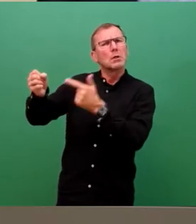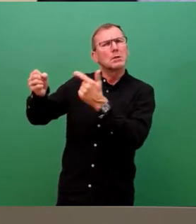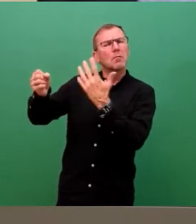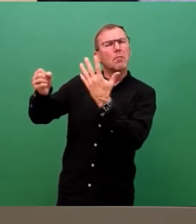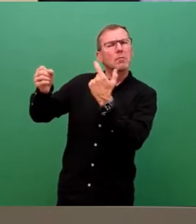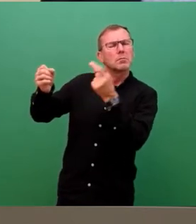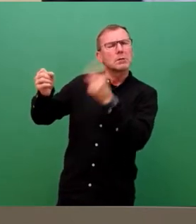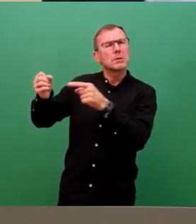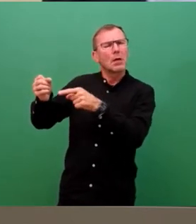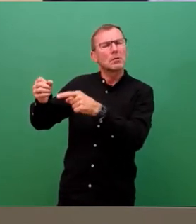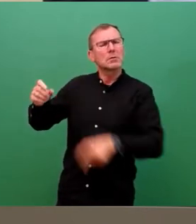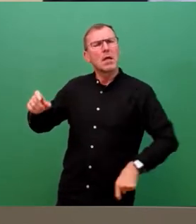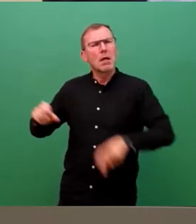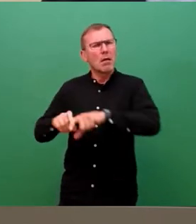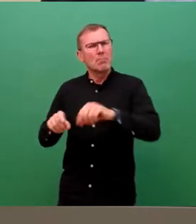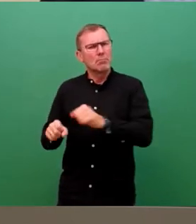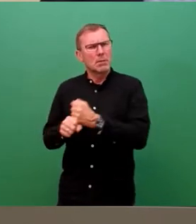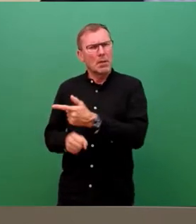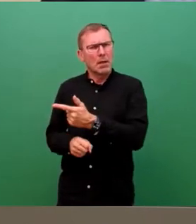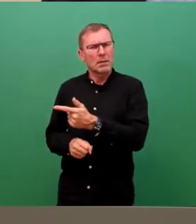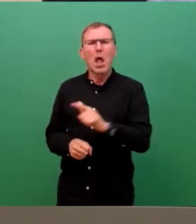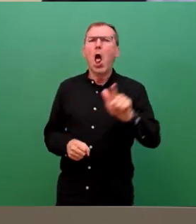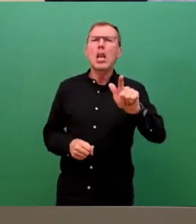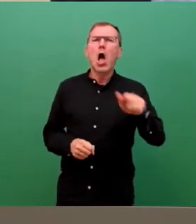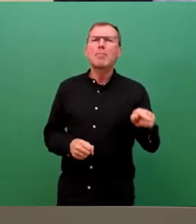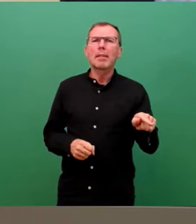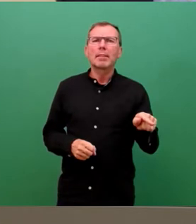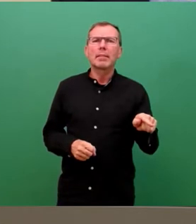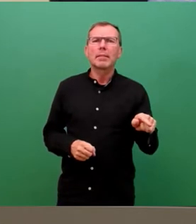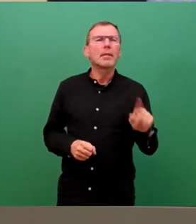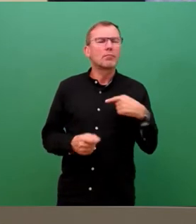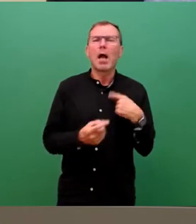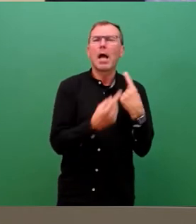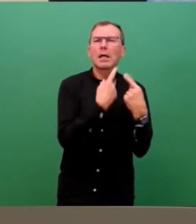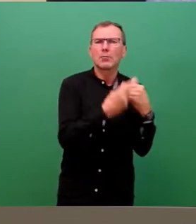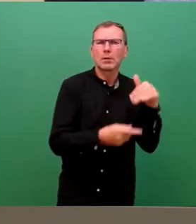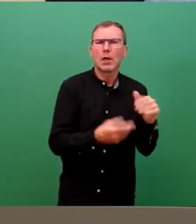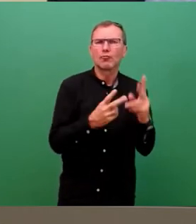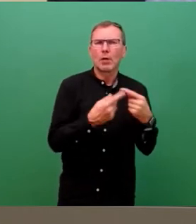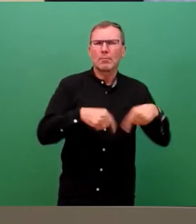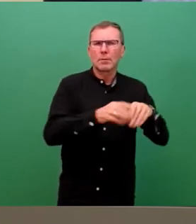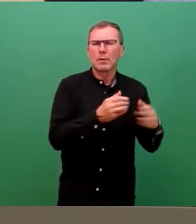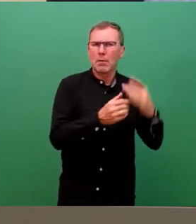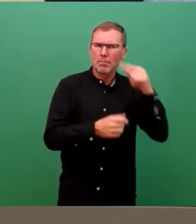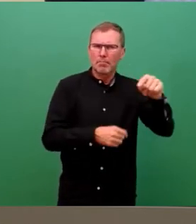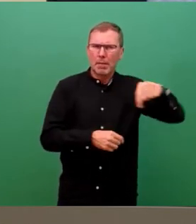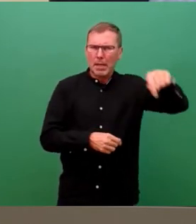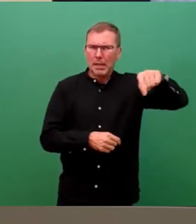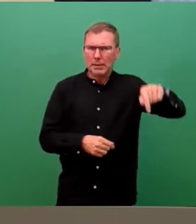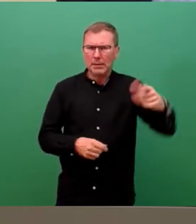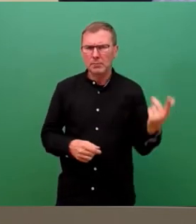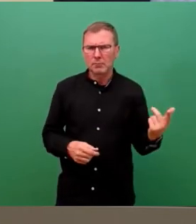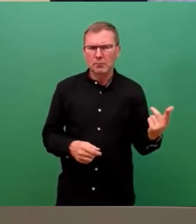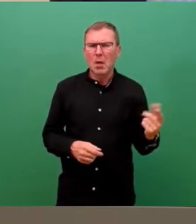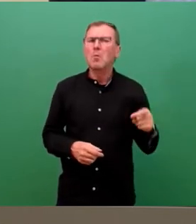Euro zu beteiligen. In Leuben stehen weiter Gespräche noch mit den Stadtbezirksbeiräten an, aber auch da war